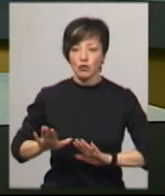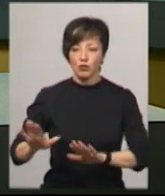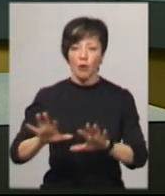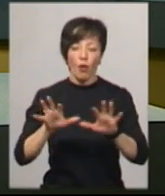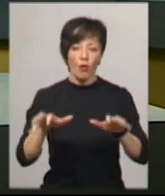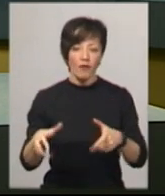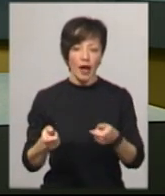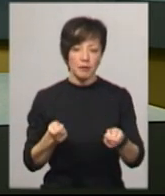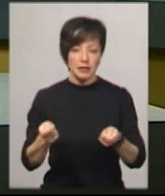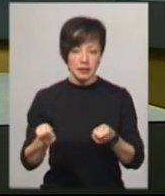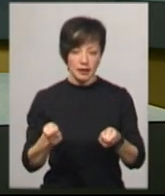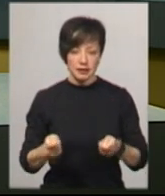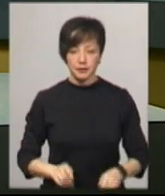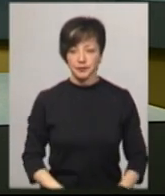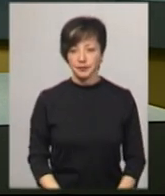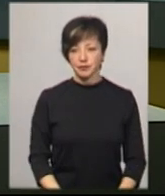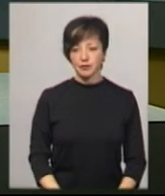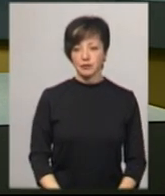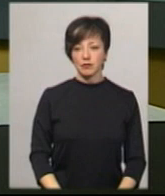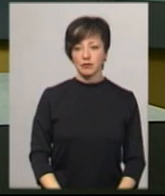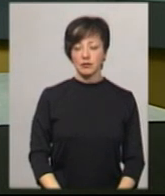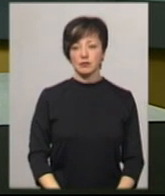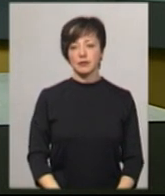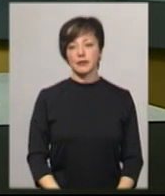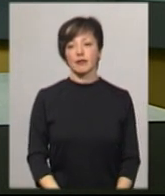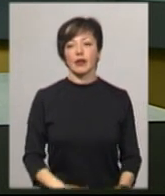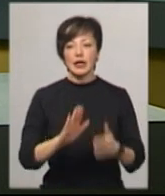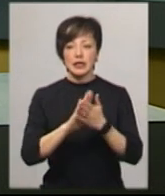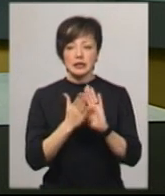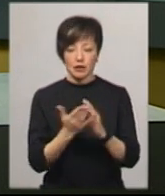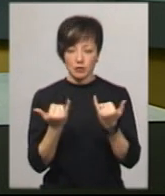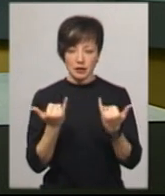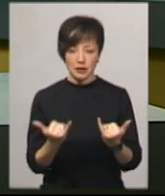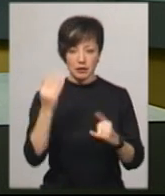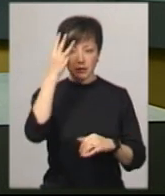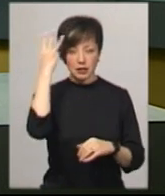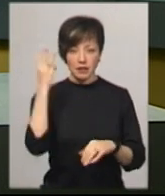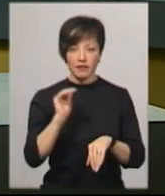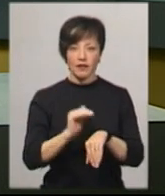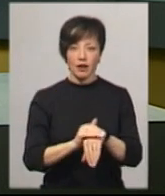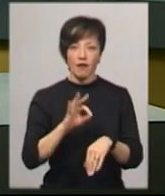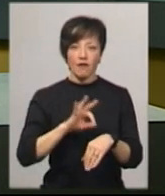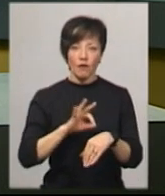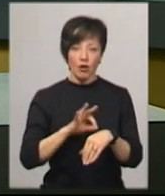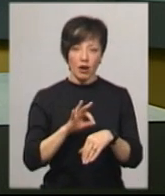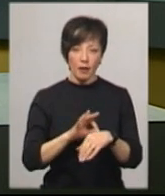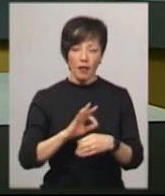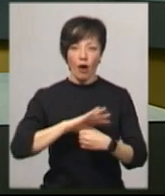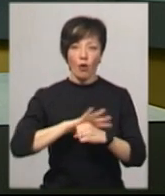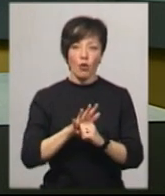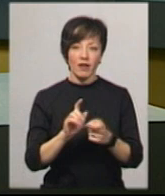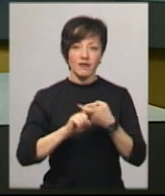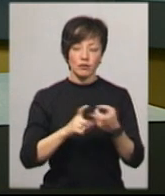облдержадміністрації Оксана Ситницька. Станов на цю годину на Хмельниччині виявлених хворих на COVID-19